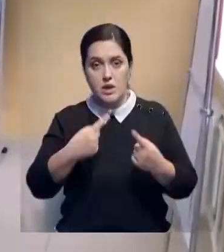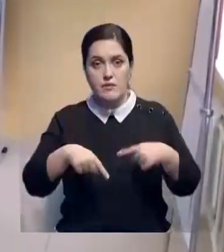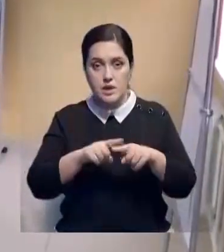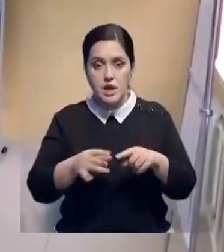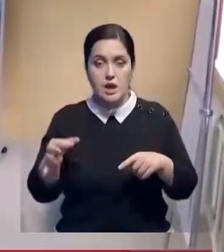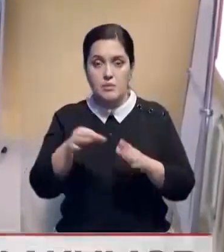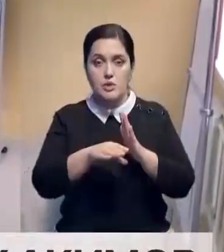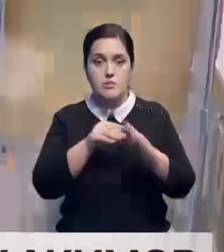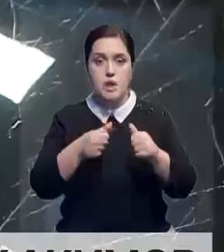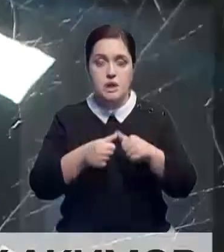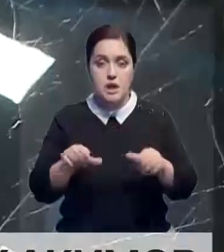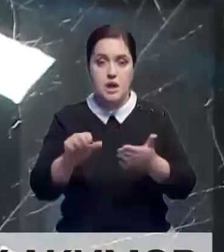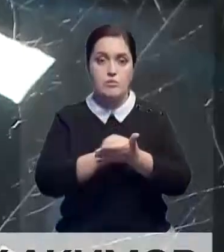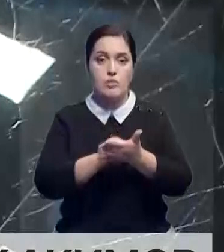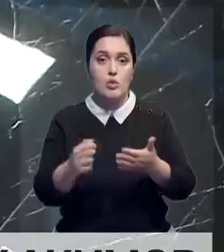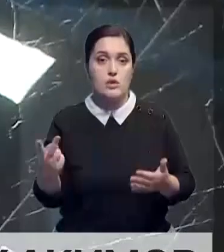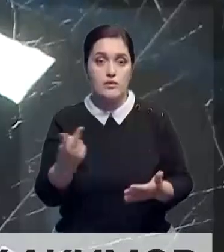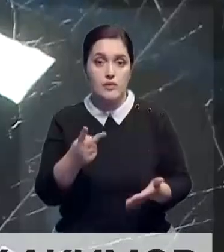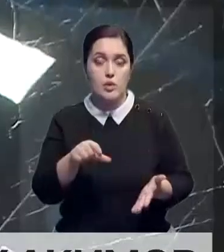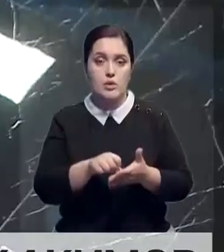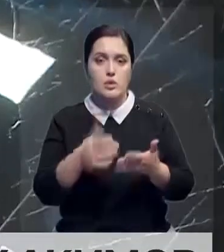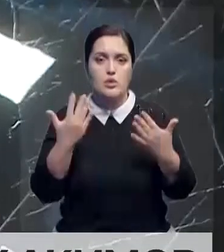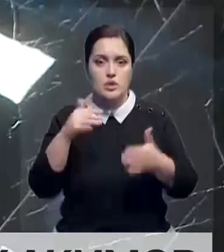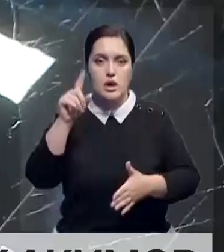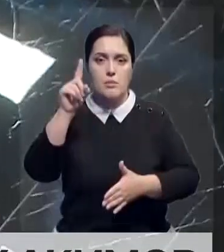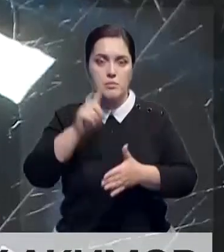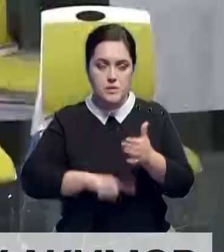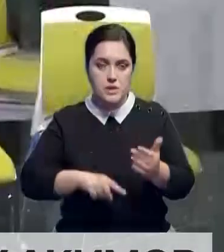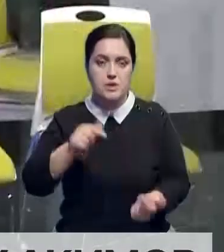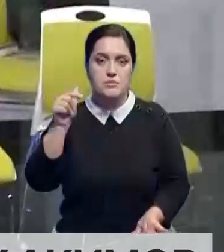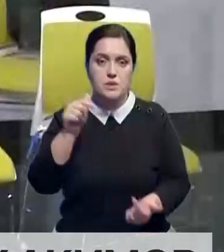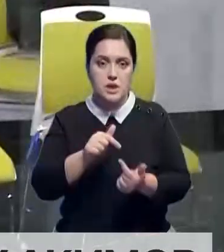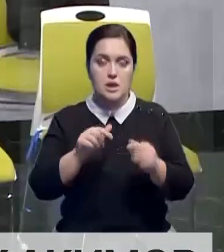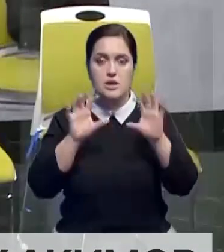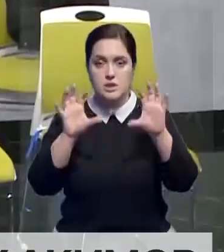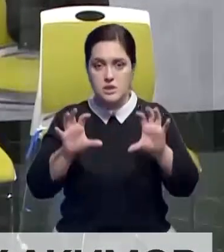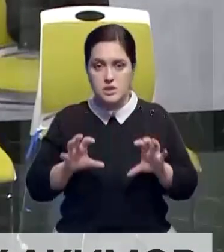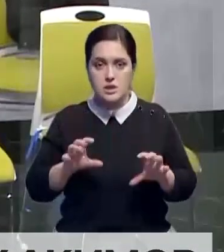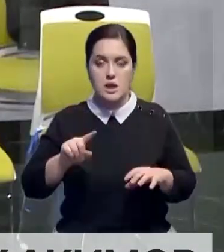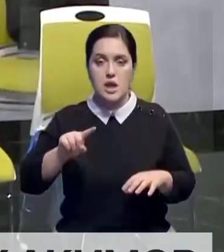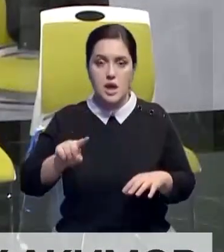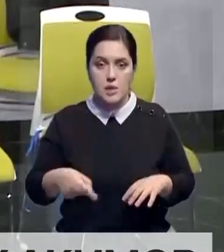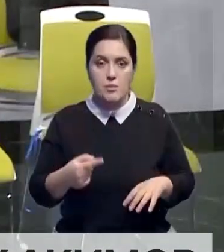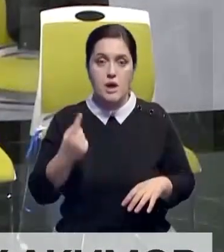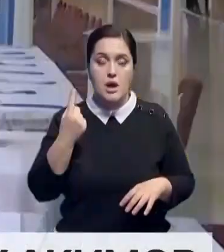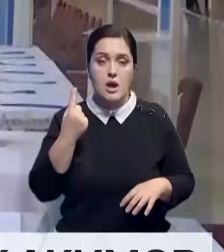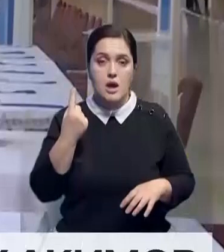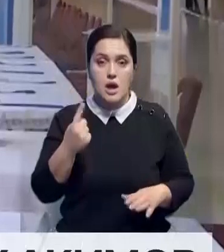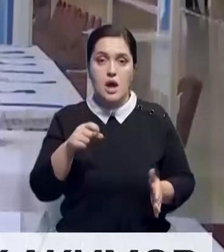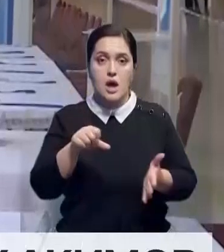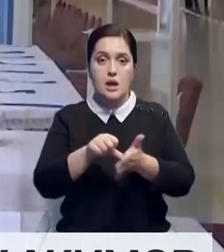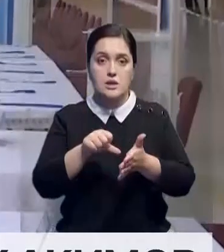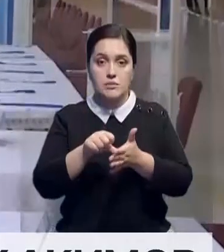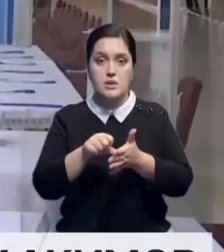сообщили в территориальной областной избирательной комиссии, документы двоих претендентов уже признаны соответствующими законодательным требованиям.